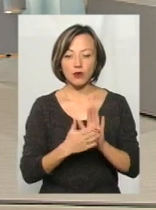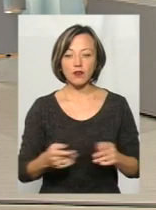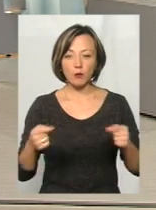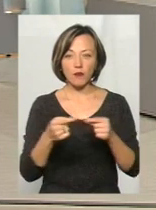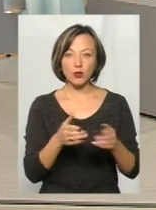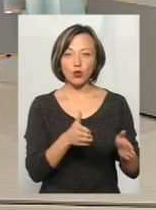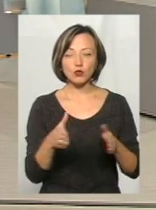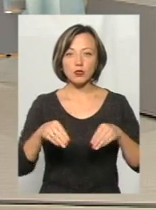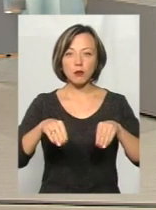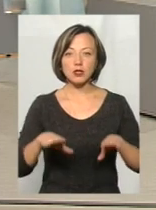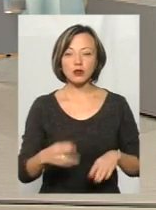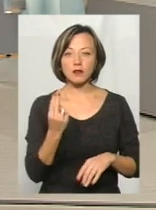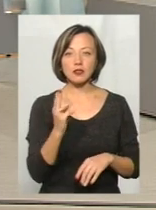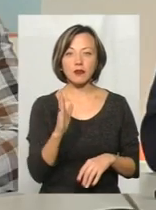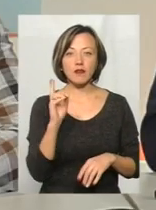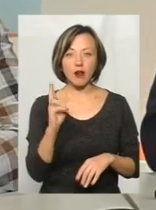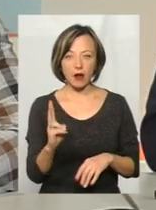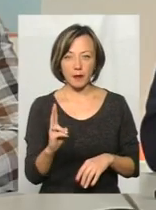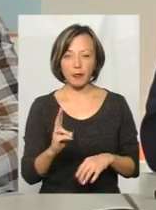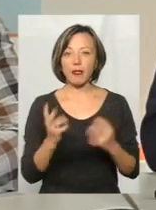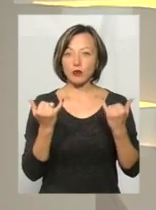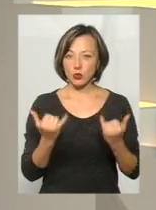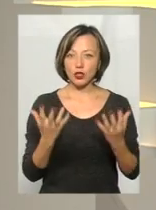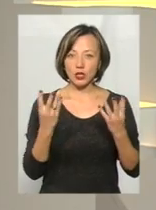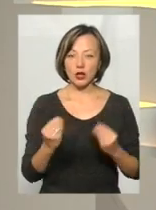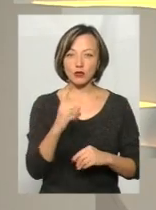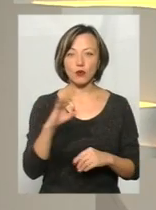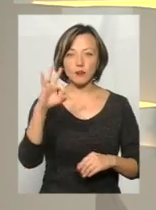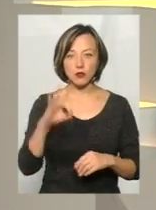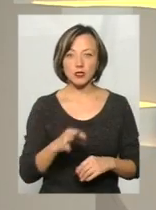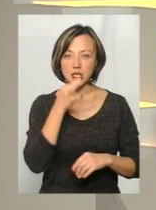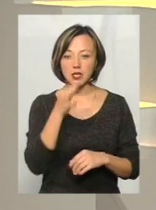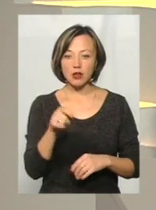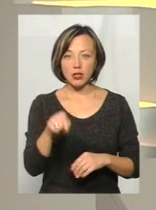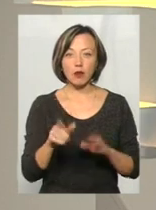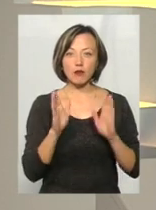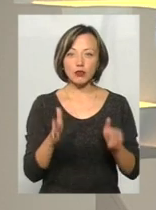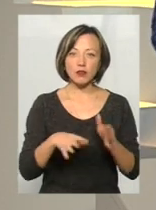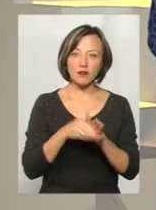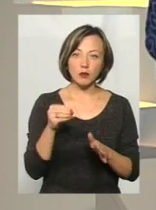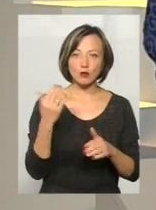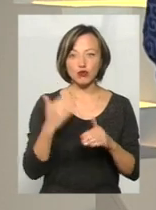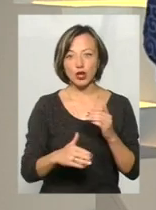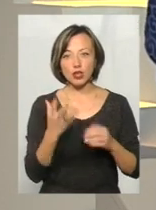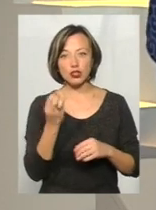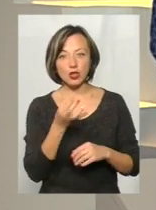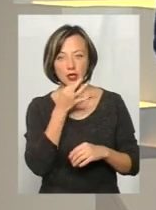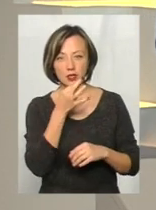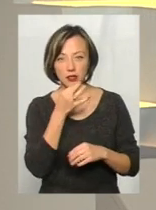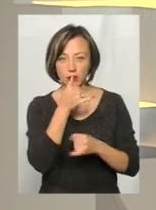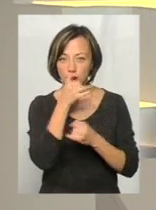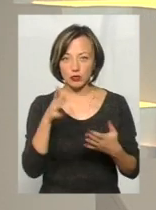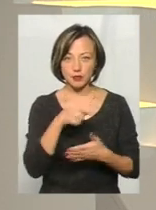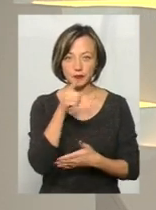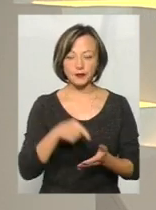по них готується постанова ЦВК. Тобто, на сьогоднішній день 100% сказати, що там будуть вибори вже чи ще ні? Ну, давайте я